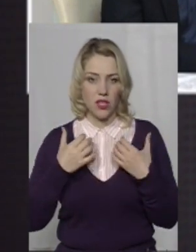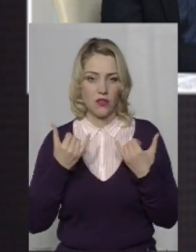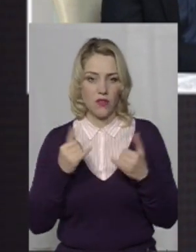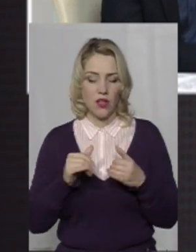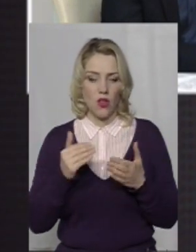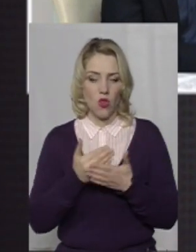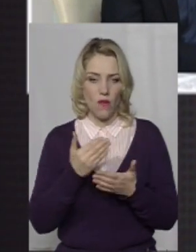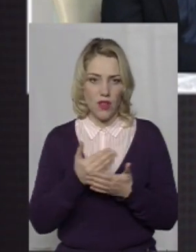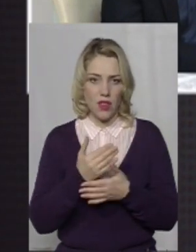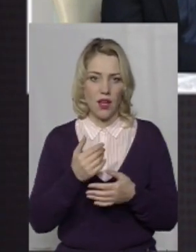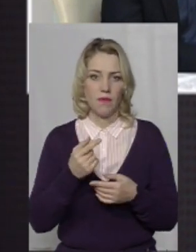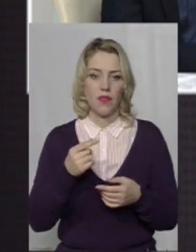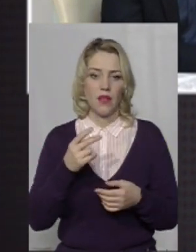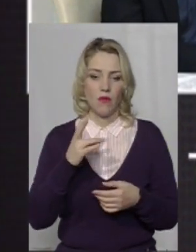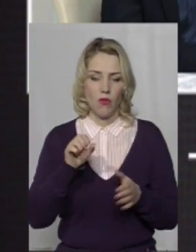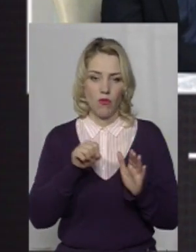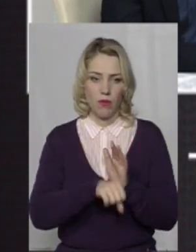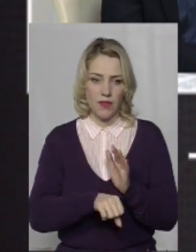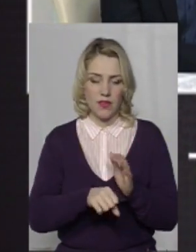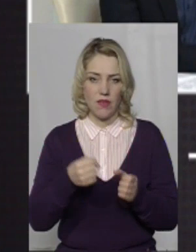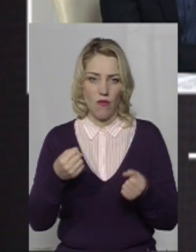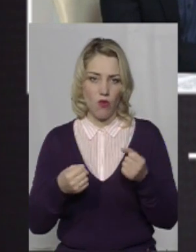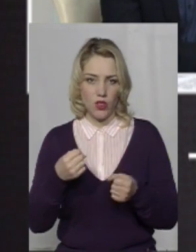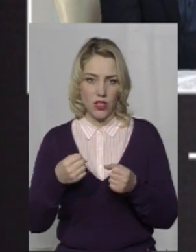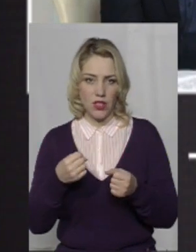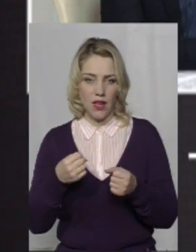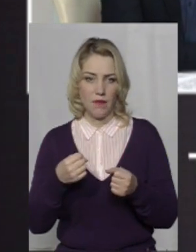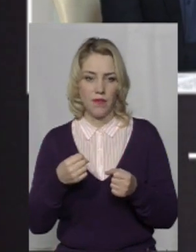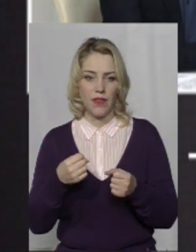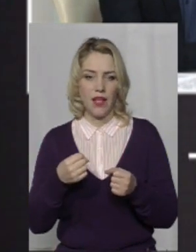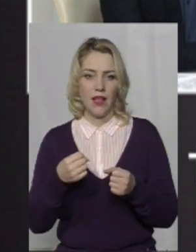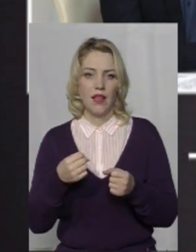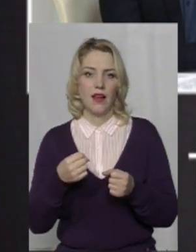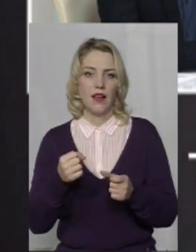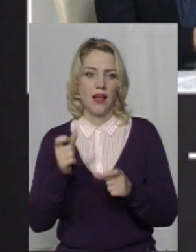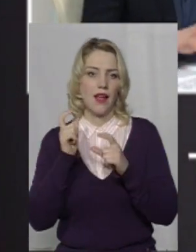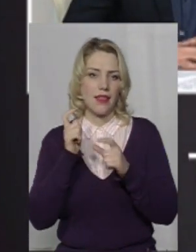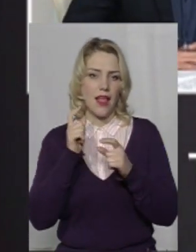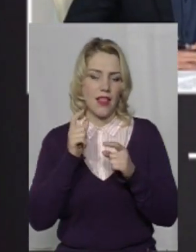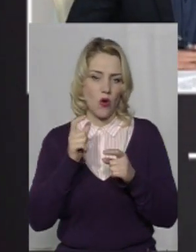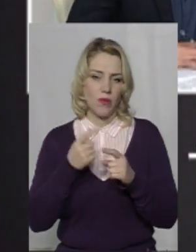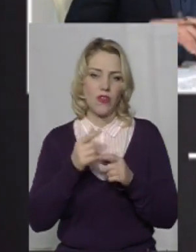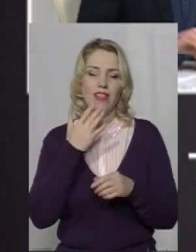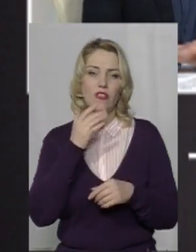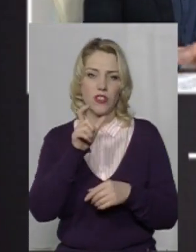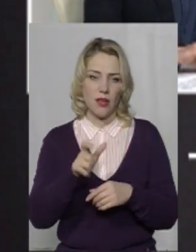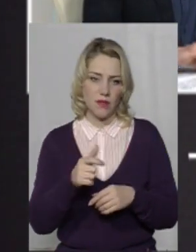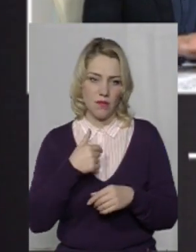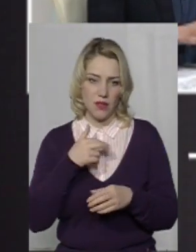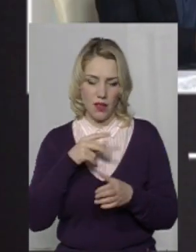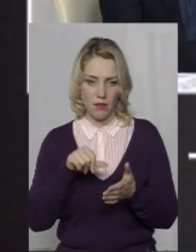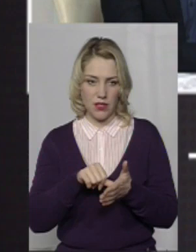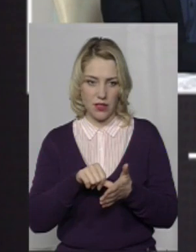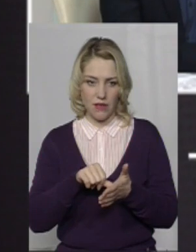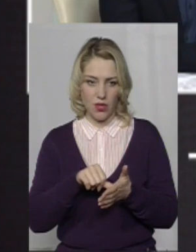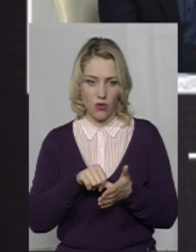новина про вбивство водія-далекобійника, і саме далекобійника-іноземця. Мені, та як представнику